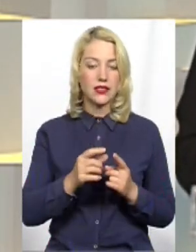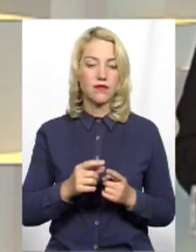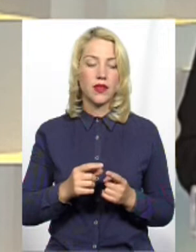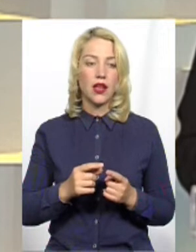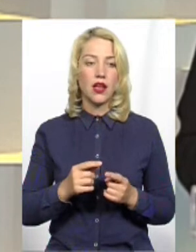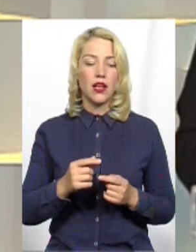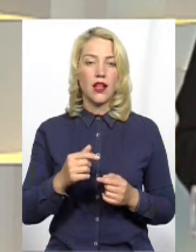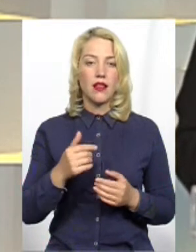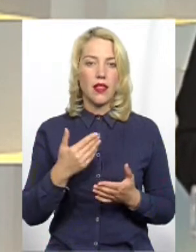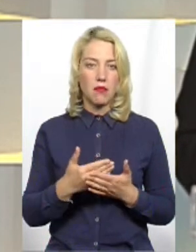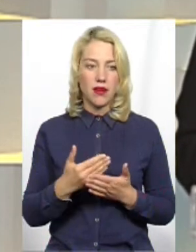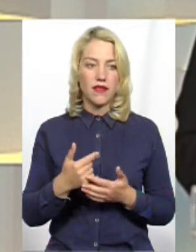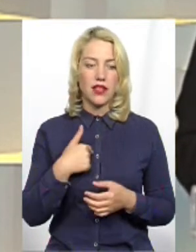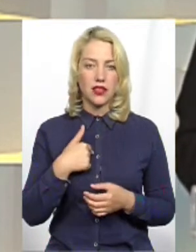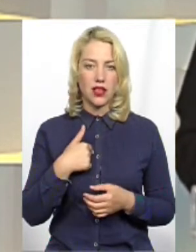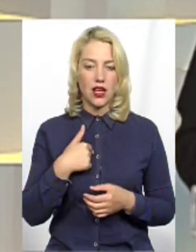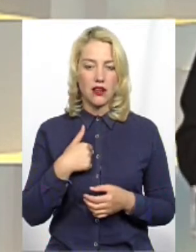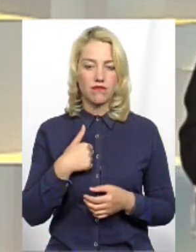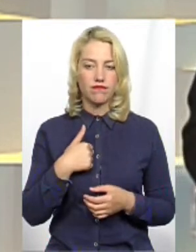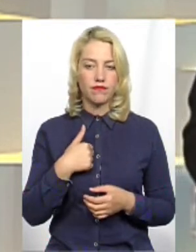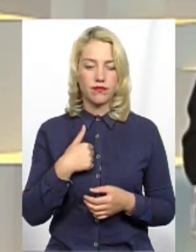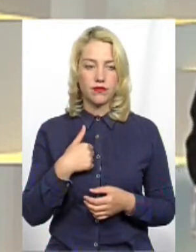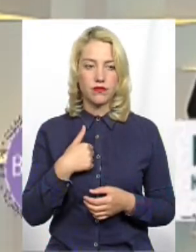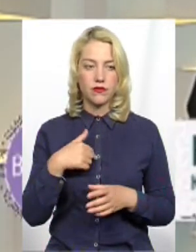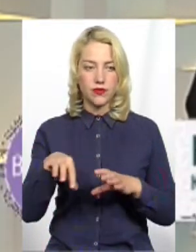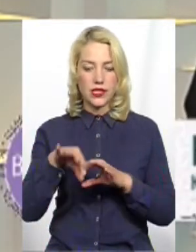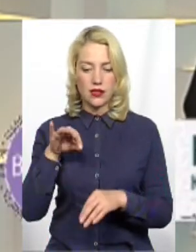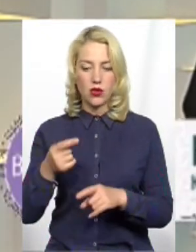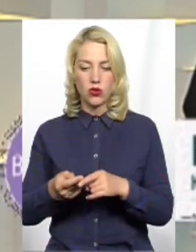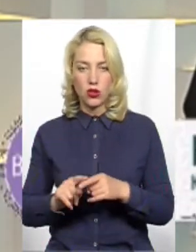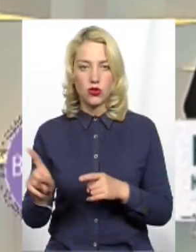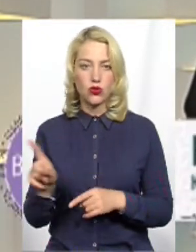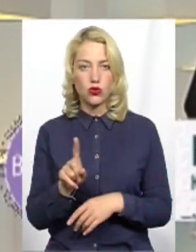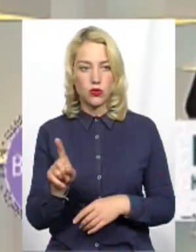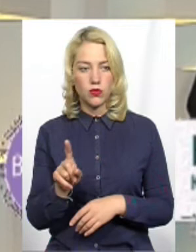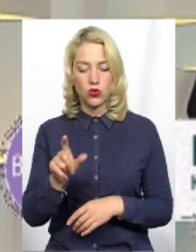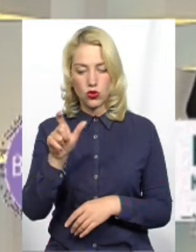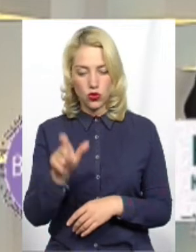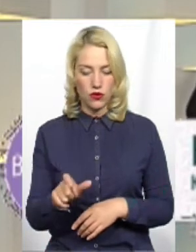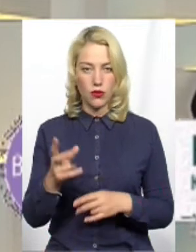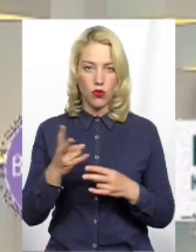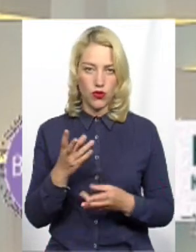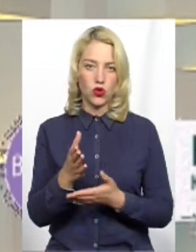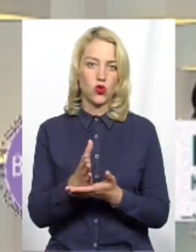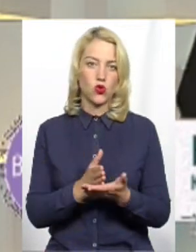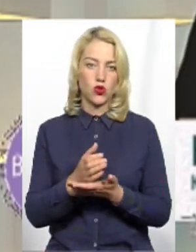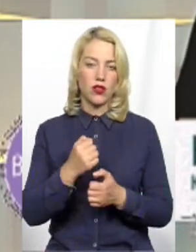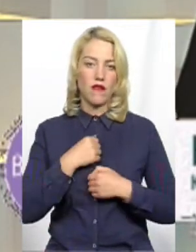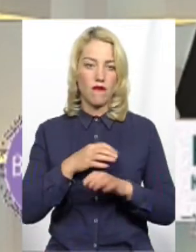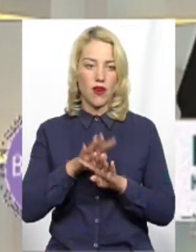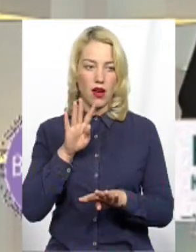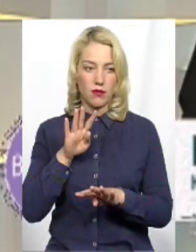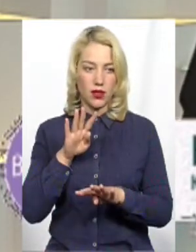Напевне, я все-таки сторонник того, що чоловік повинен відслужити в армії, але,